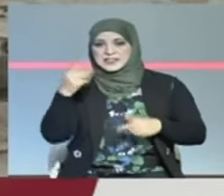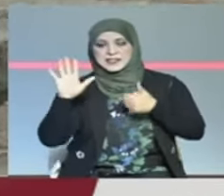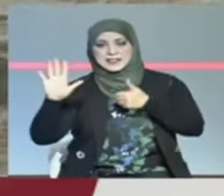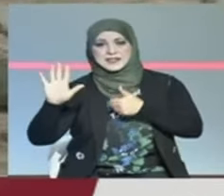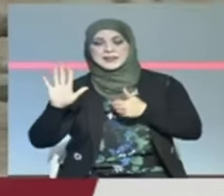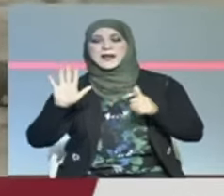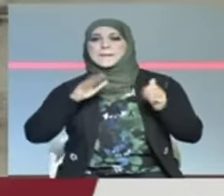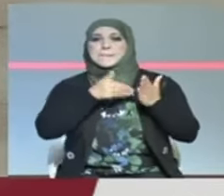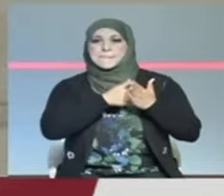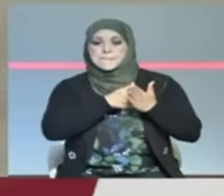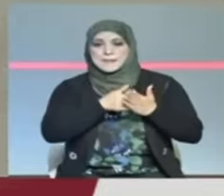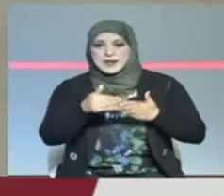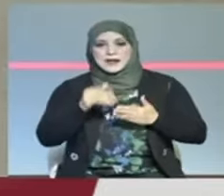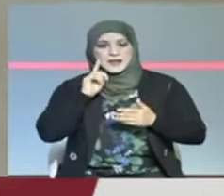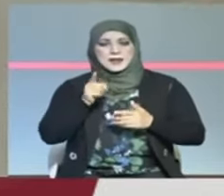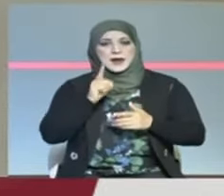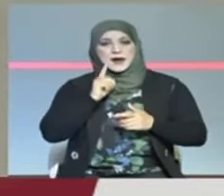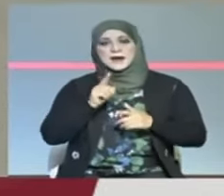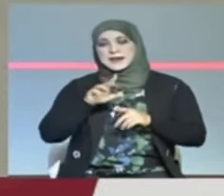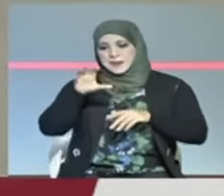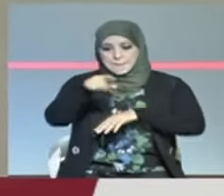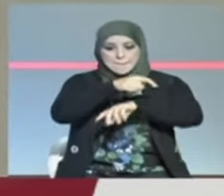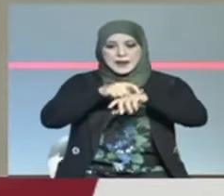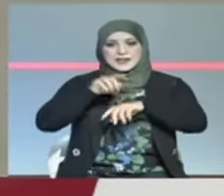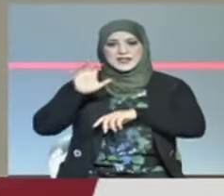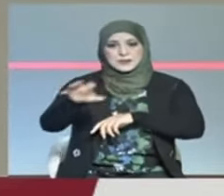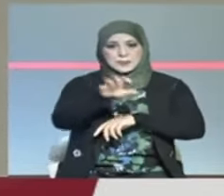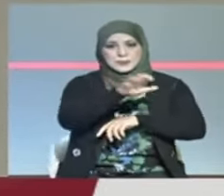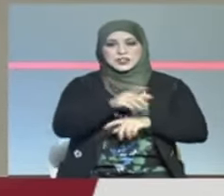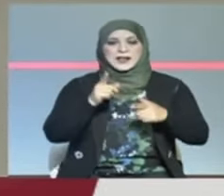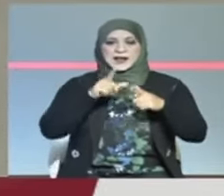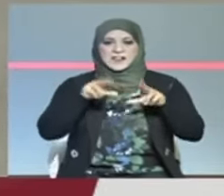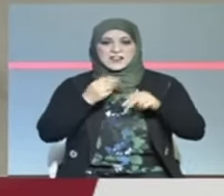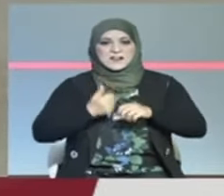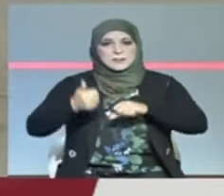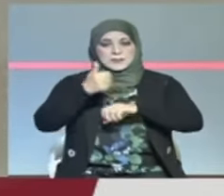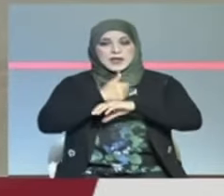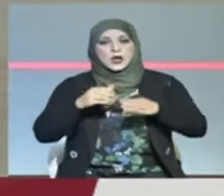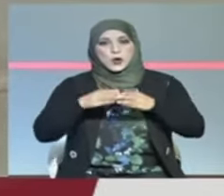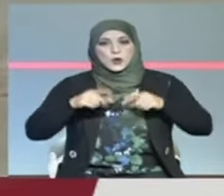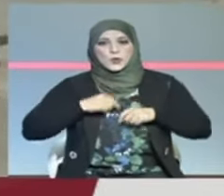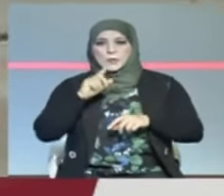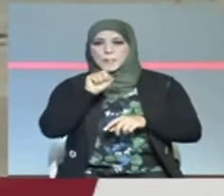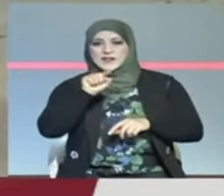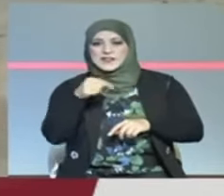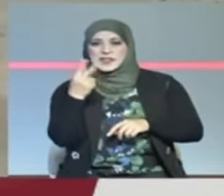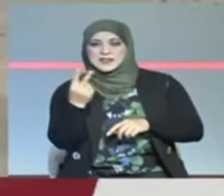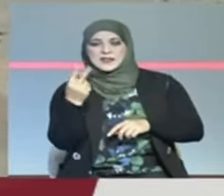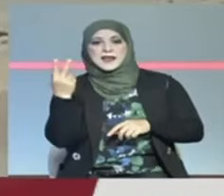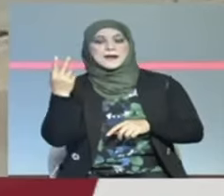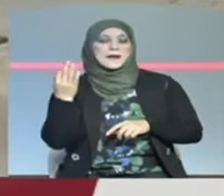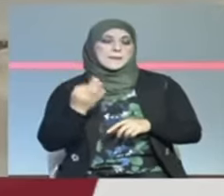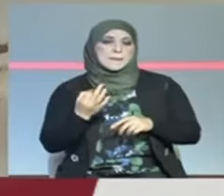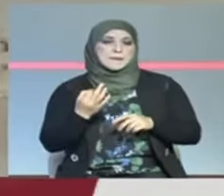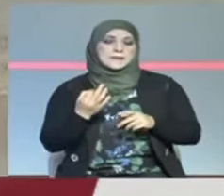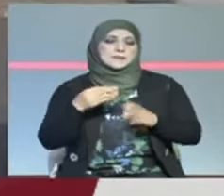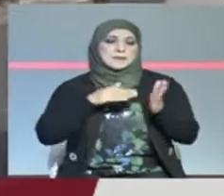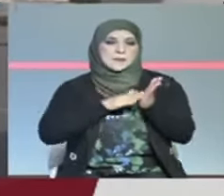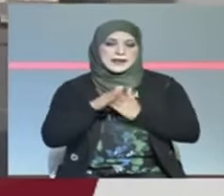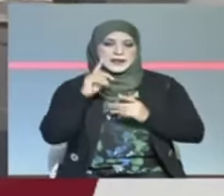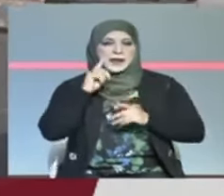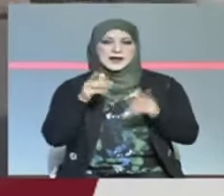ستة مليون دينار لبلديات الجهة كما رصدت الحكومة واحد فاصل اثنين مليون دينار للجمعيات التنموية